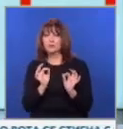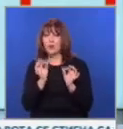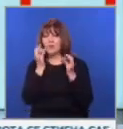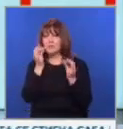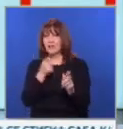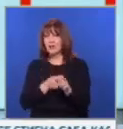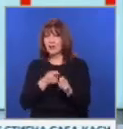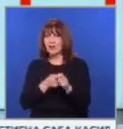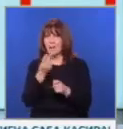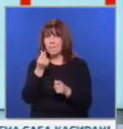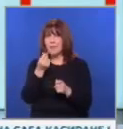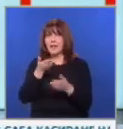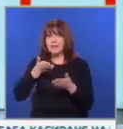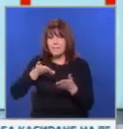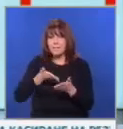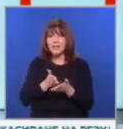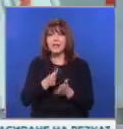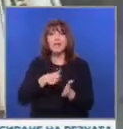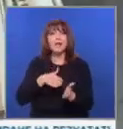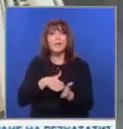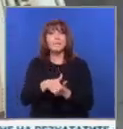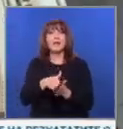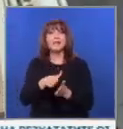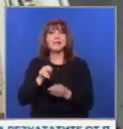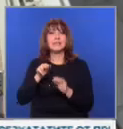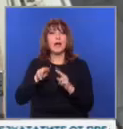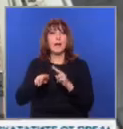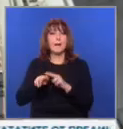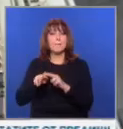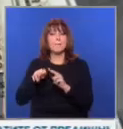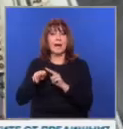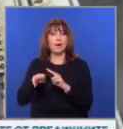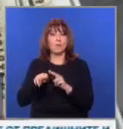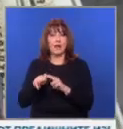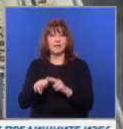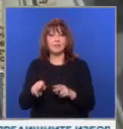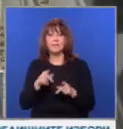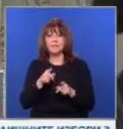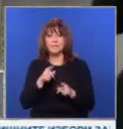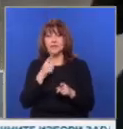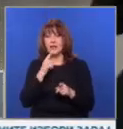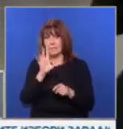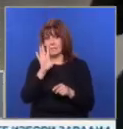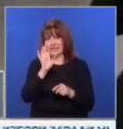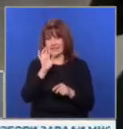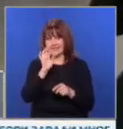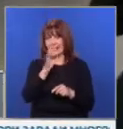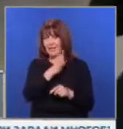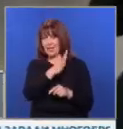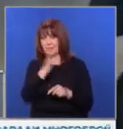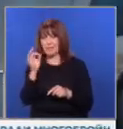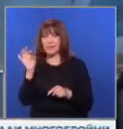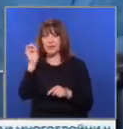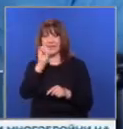че парите са преминавали и през банкомати. Откритите фалшиви мъкноти са с купюри от 50 лева и 500